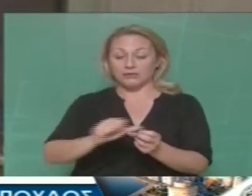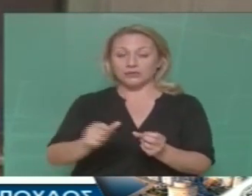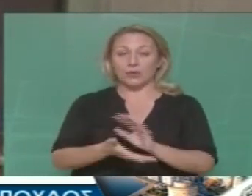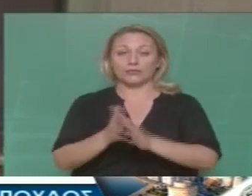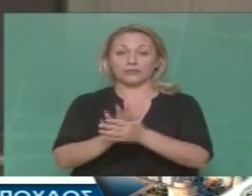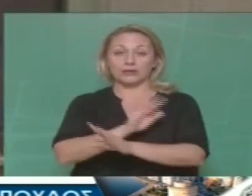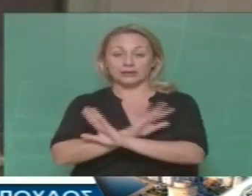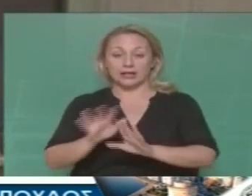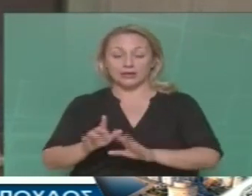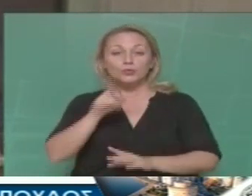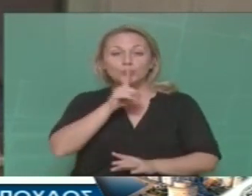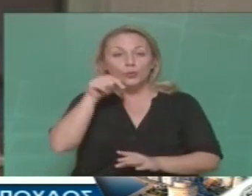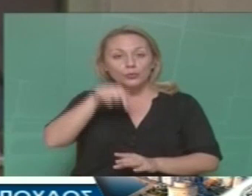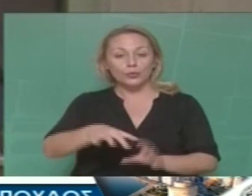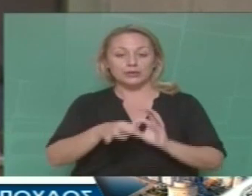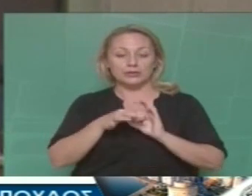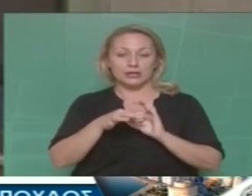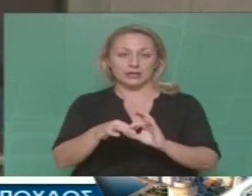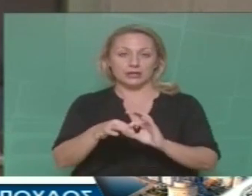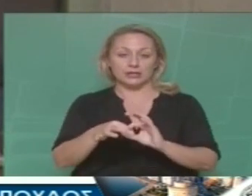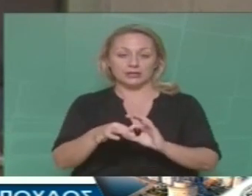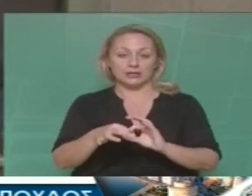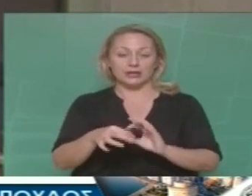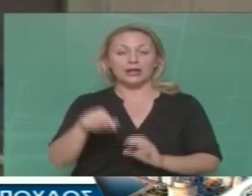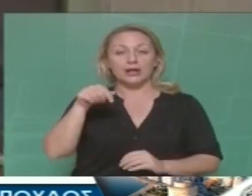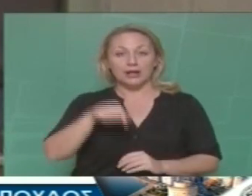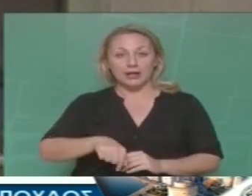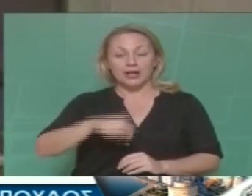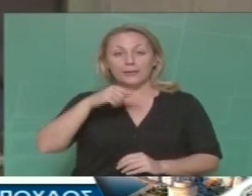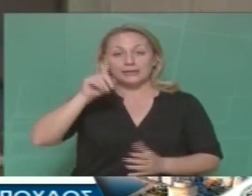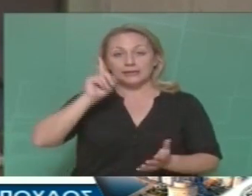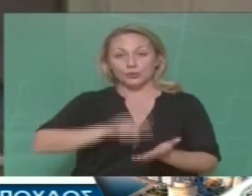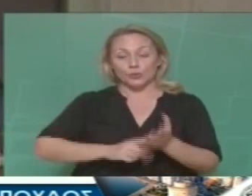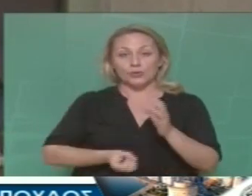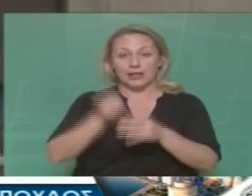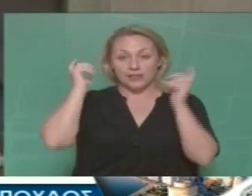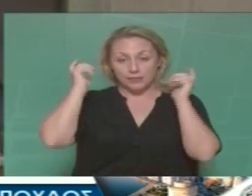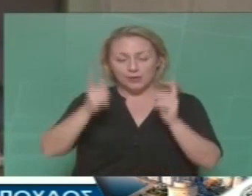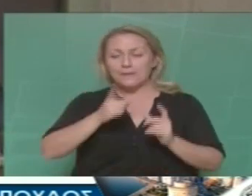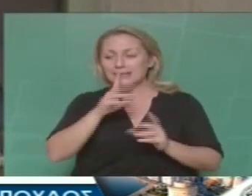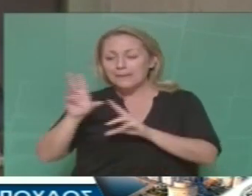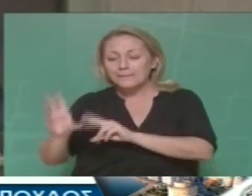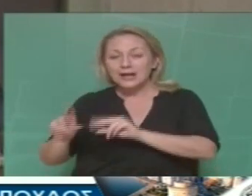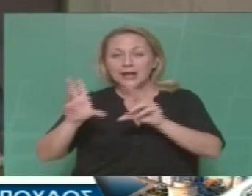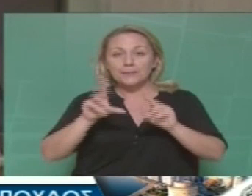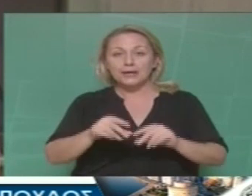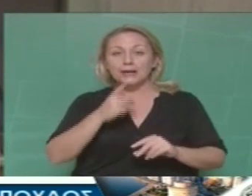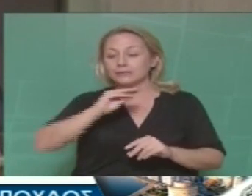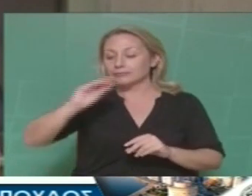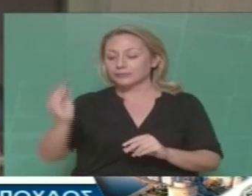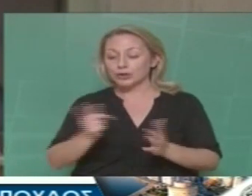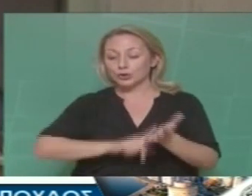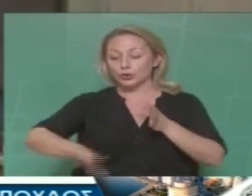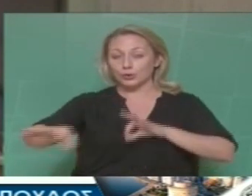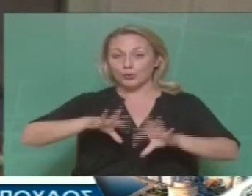λοιπόν έρχεται σήμερα και συνεχίζεται με την νομοθεσία της Νέας Δημοκρατίας, σε αυτό το αναπτυξιακό νομοσχέδιο, όπου